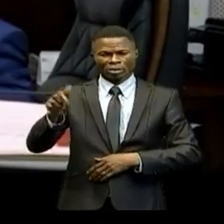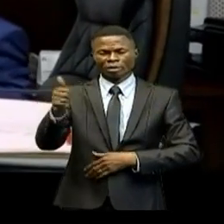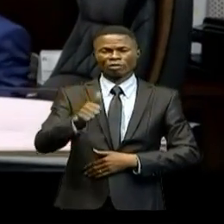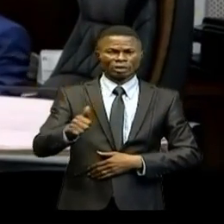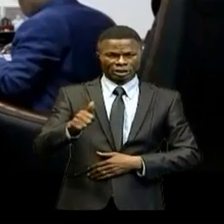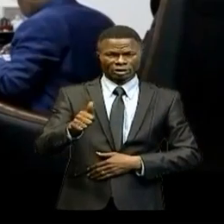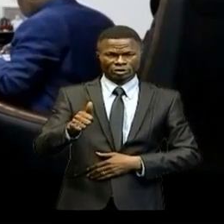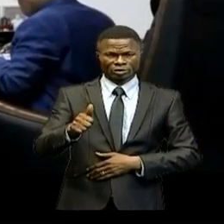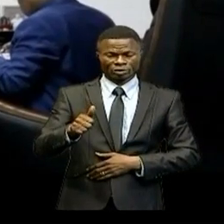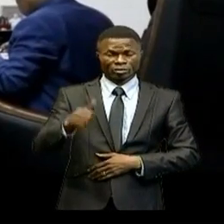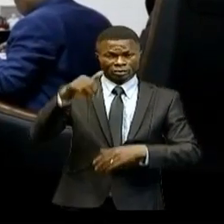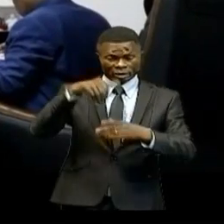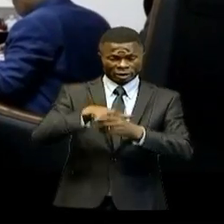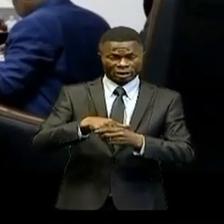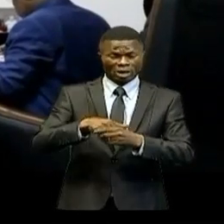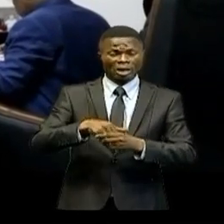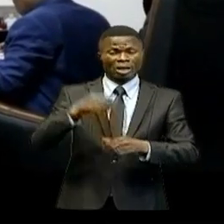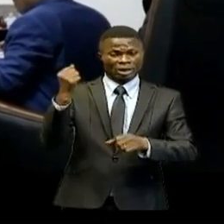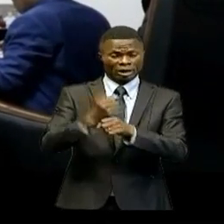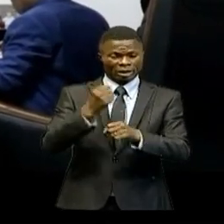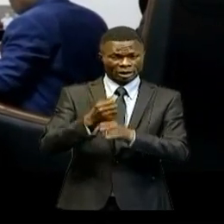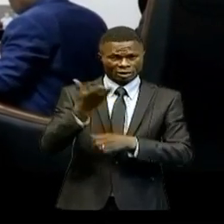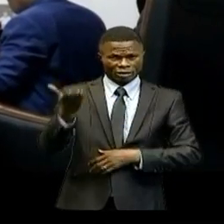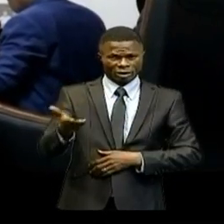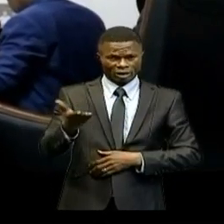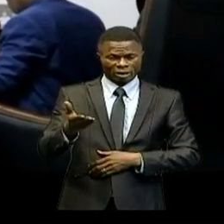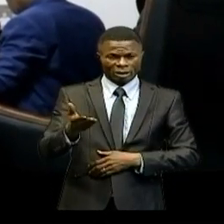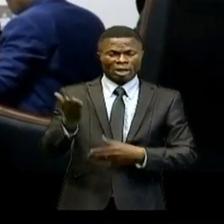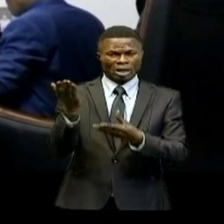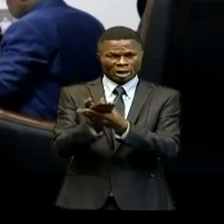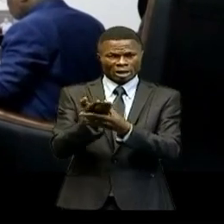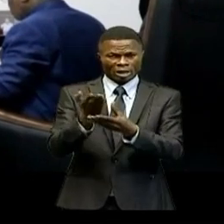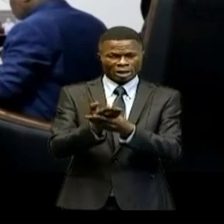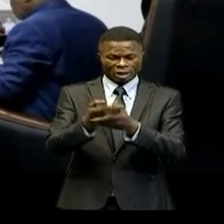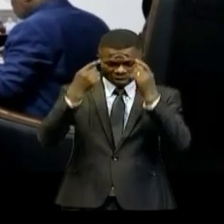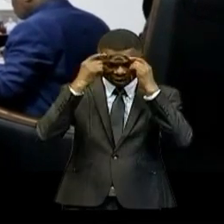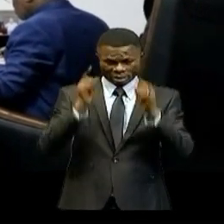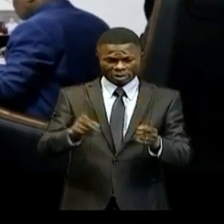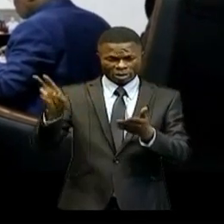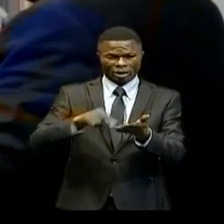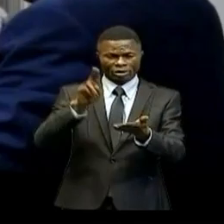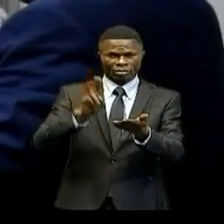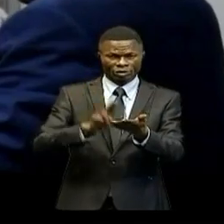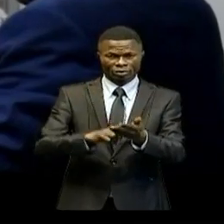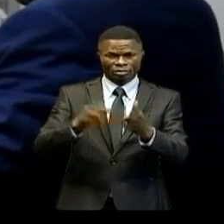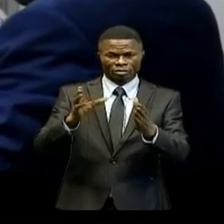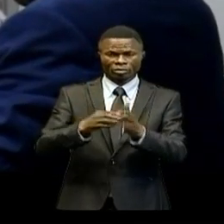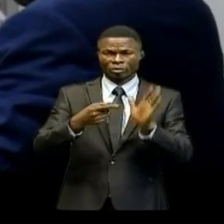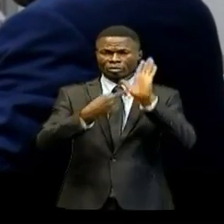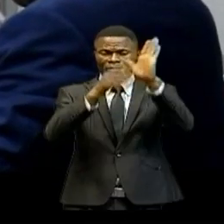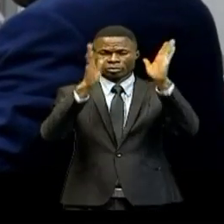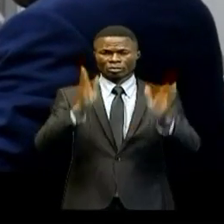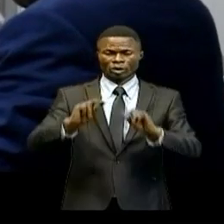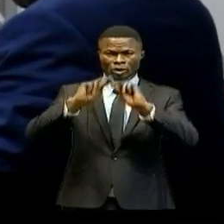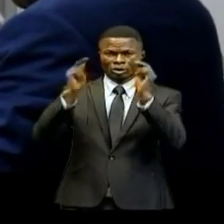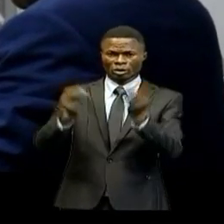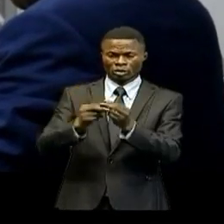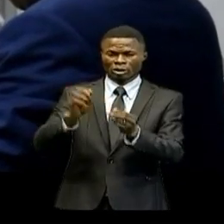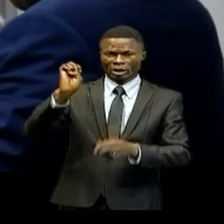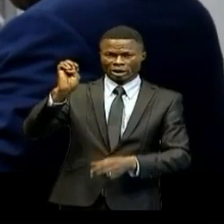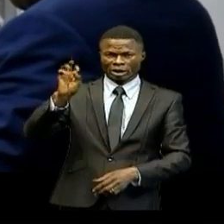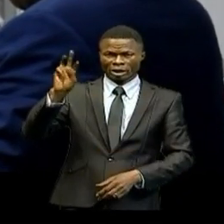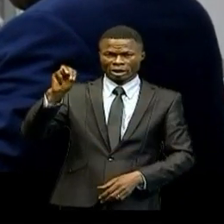A l'issue de cette mission, un mémorandum d'entente a été signé avec les représentants du groupe EMAR,